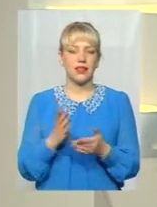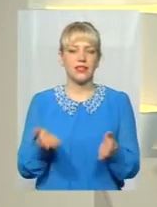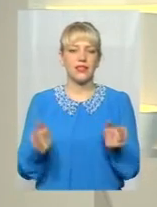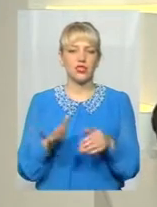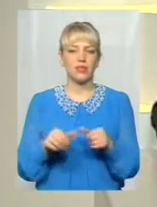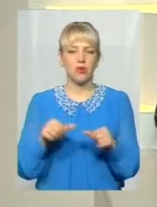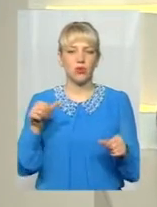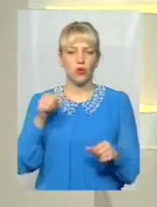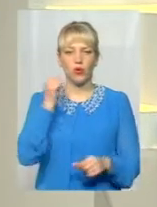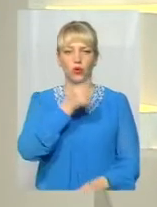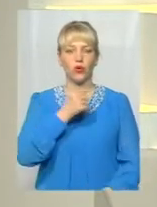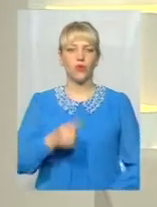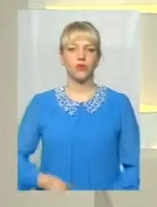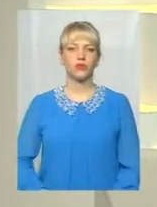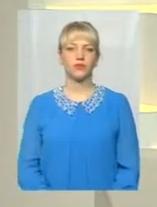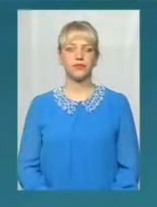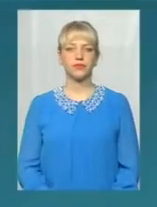Юрія Резніка. Знову ж таки, прошу.